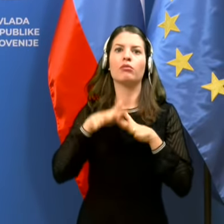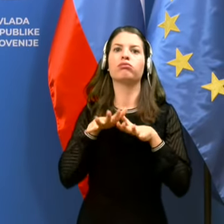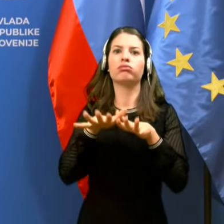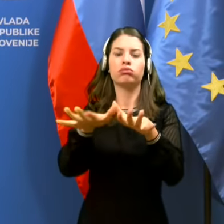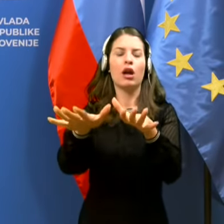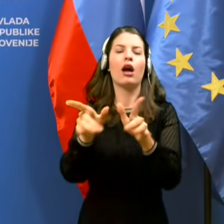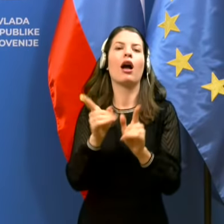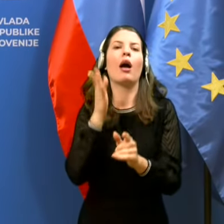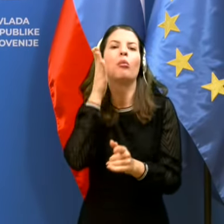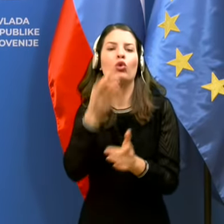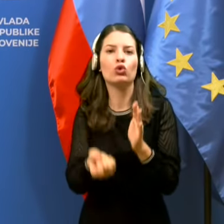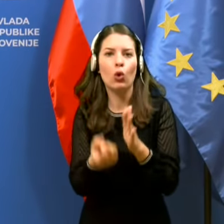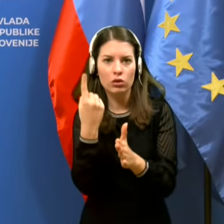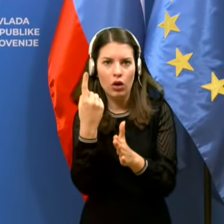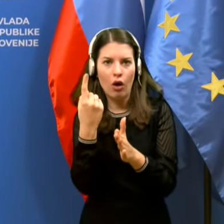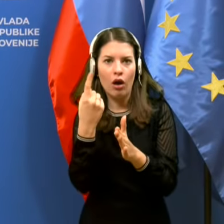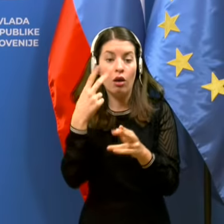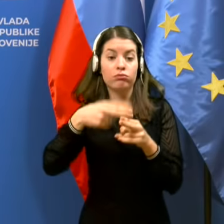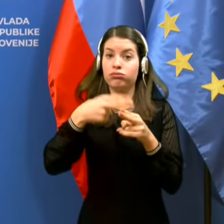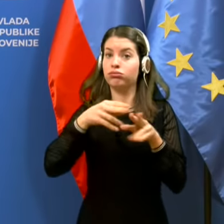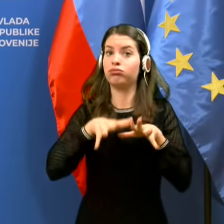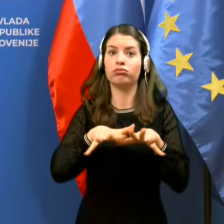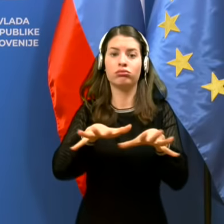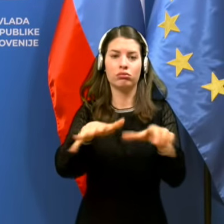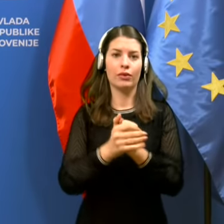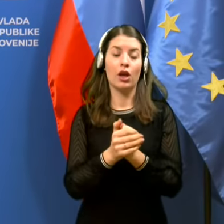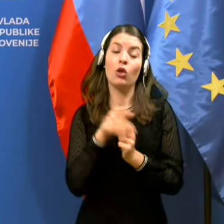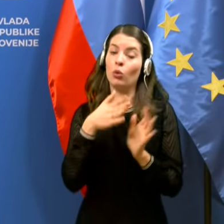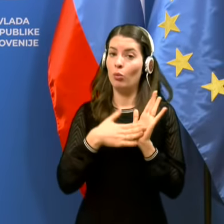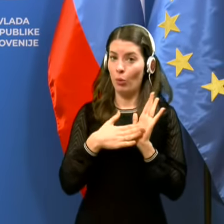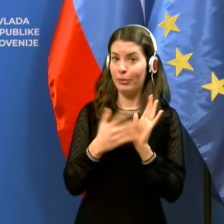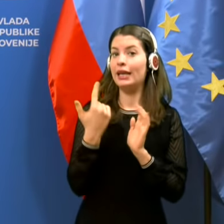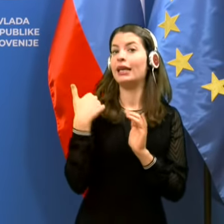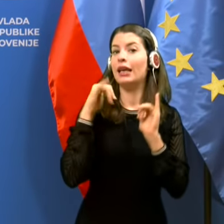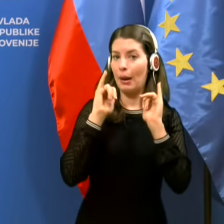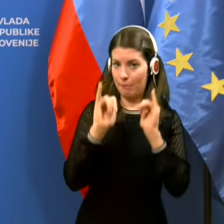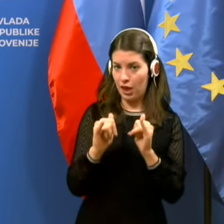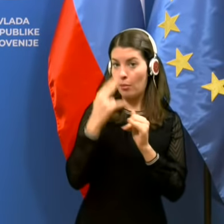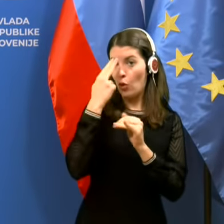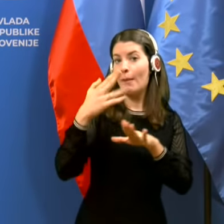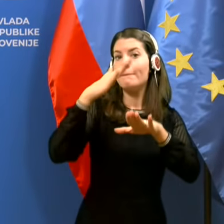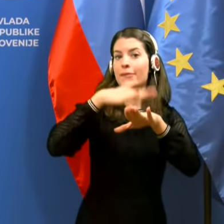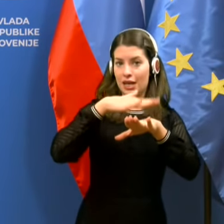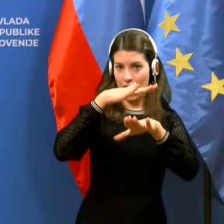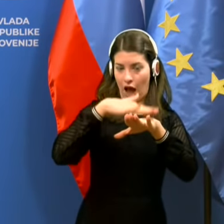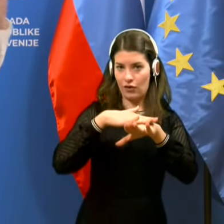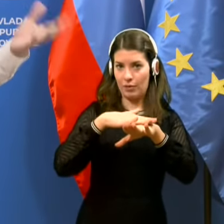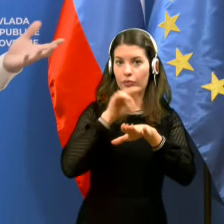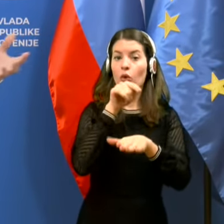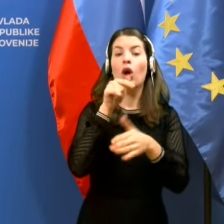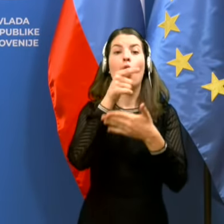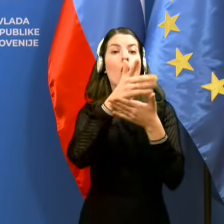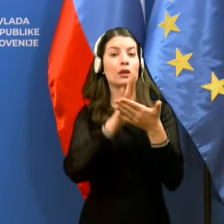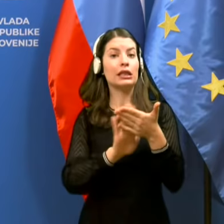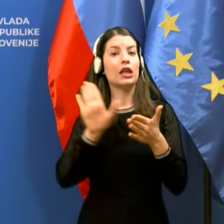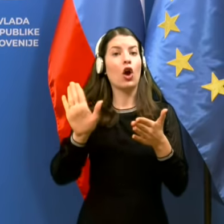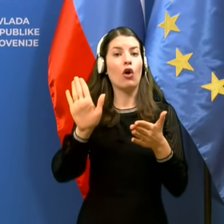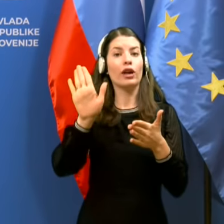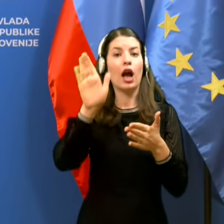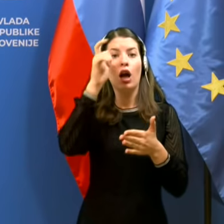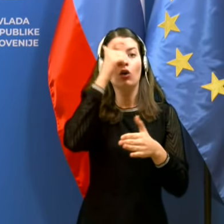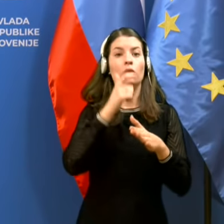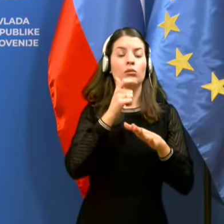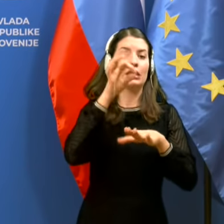obladovanja epidemije. To pomeni, da seveda slonimo na prijavi, ko je po oceni izbranjega zdravnika,